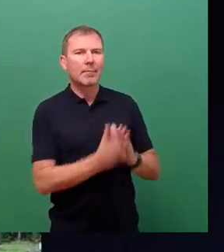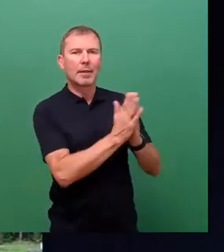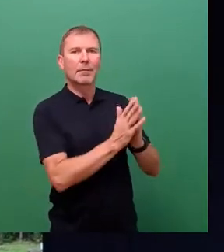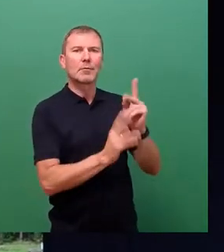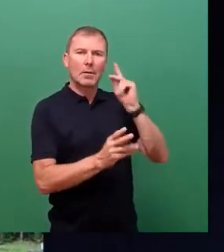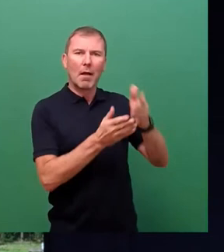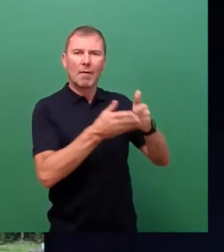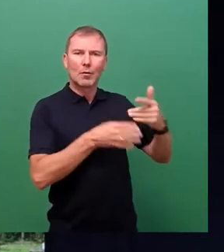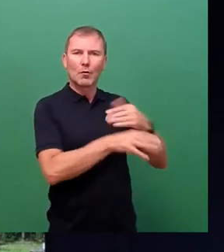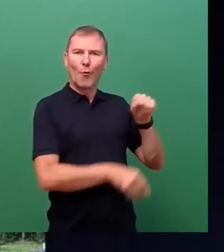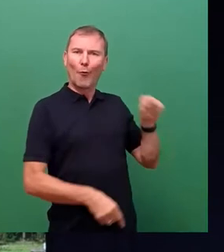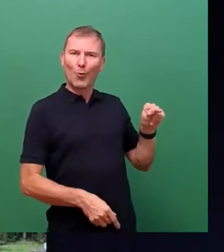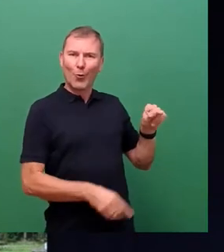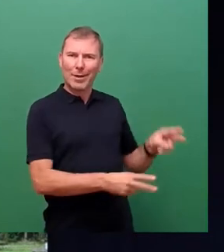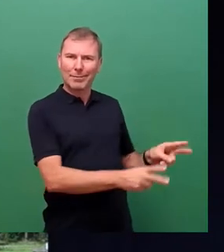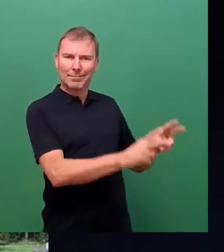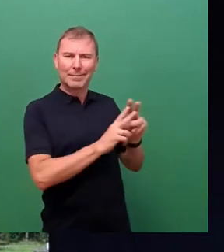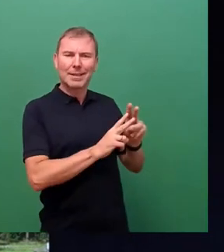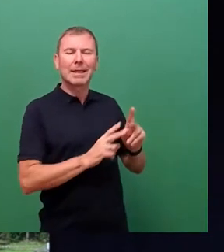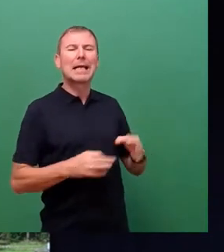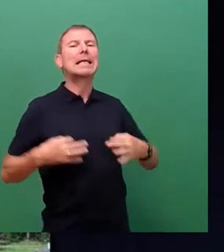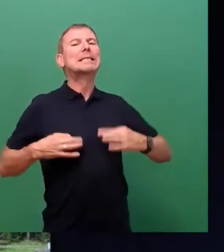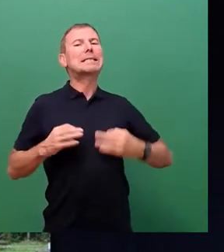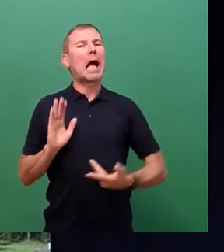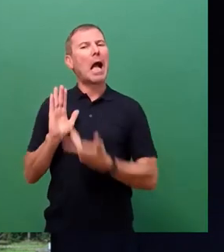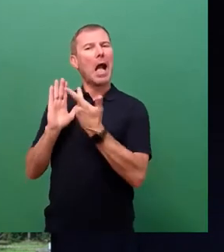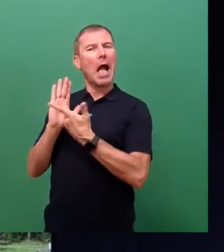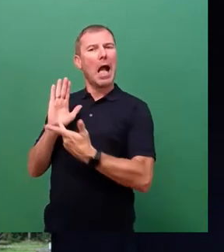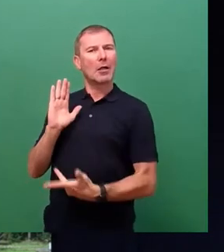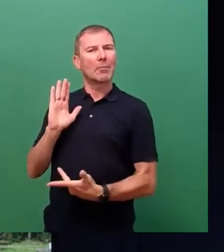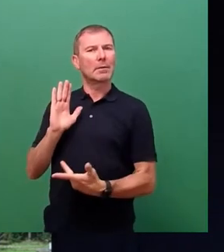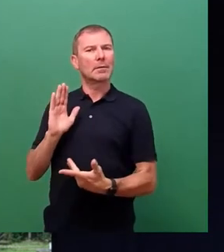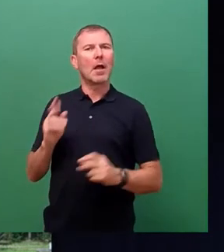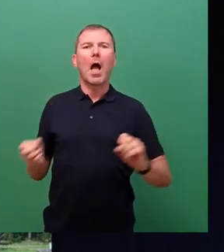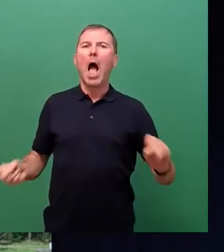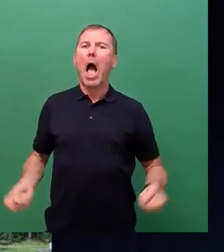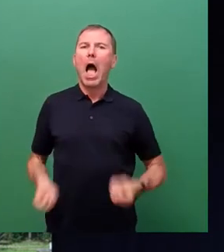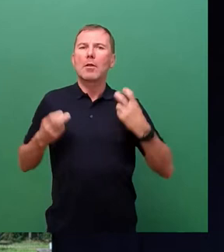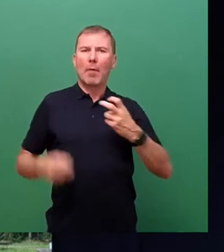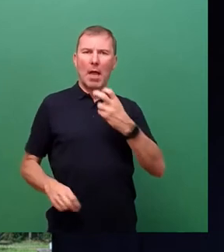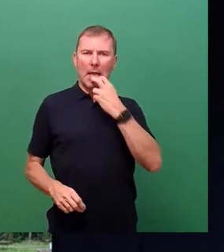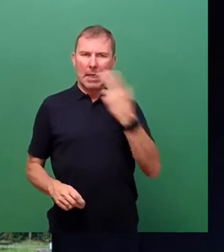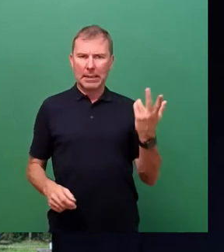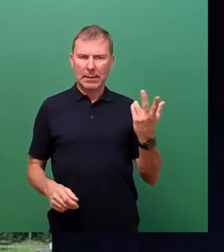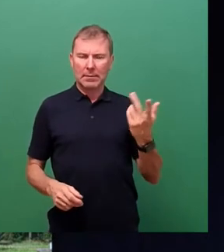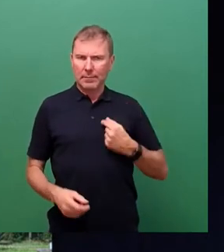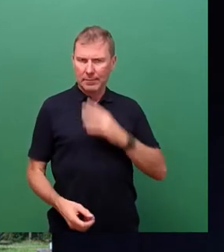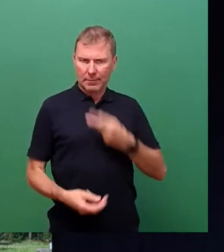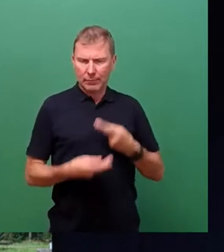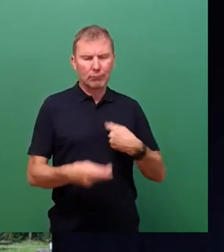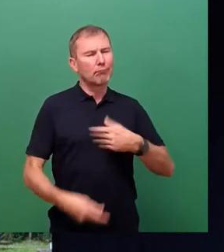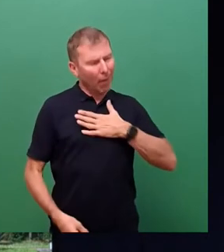Grünen, Sachargumente zum Thema erneuerbare Energien und Blackout beizusteuern. Das tue ich sehr gern.